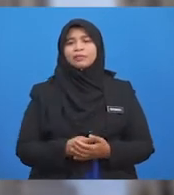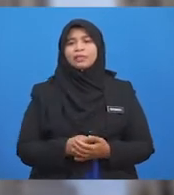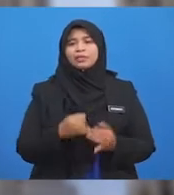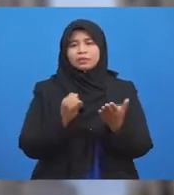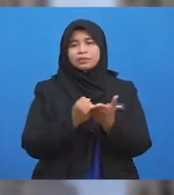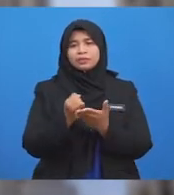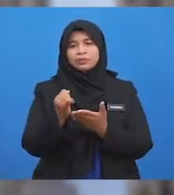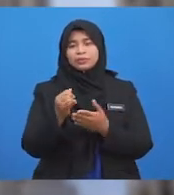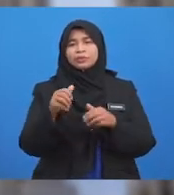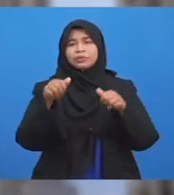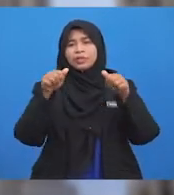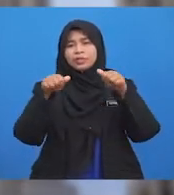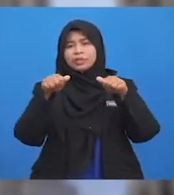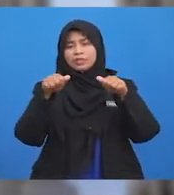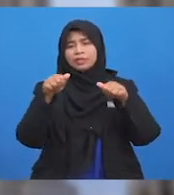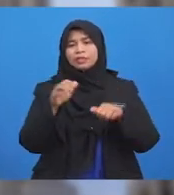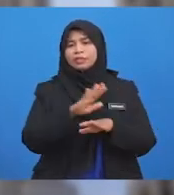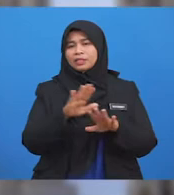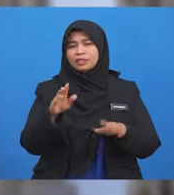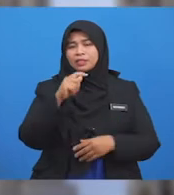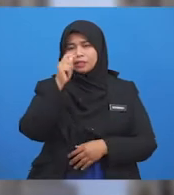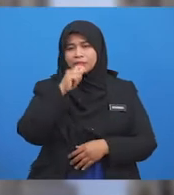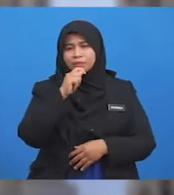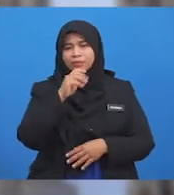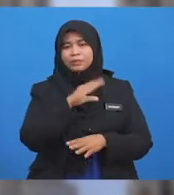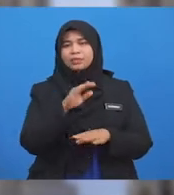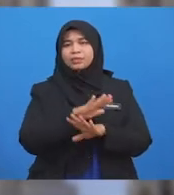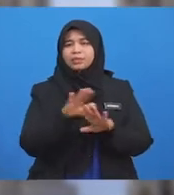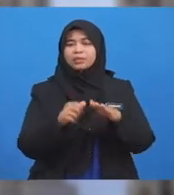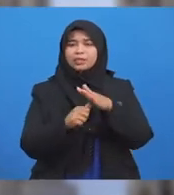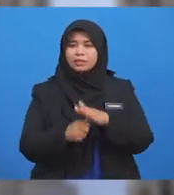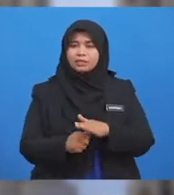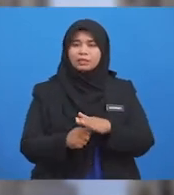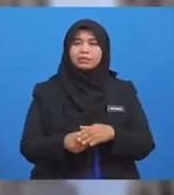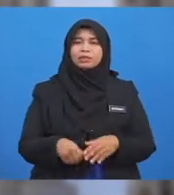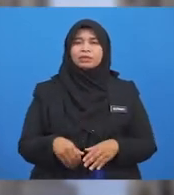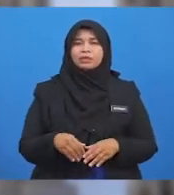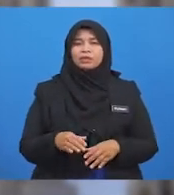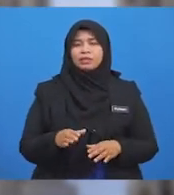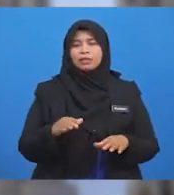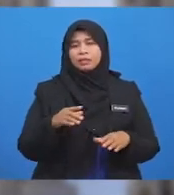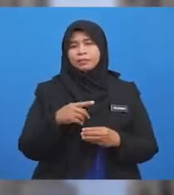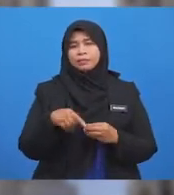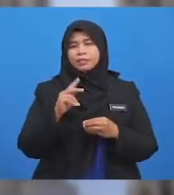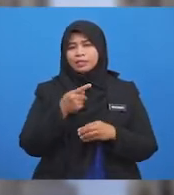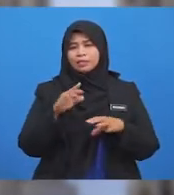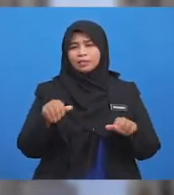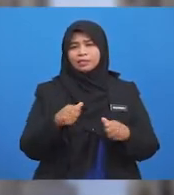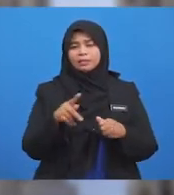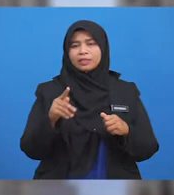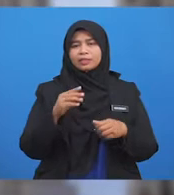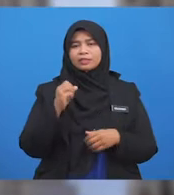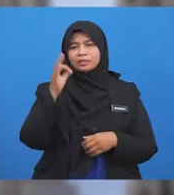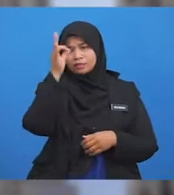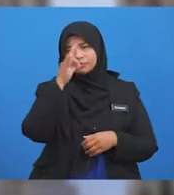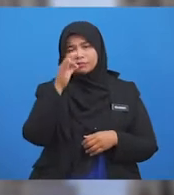Menolong Jujur Tidak Menipu Dan Tidak Menindas Apabila Kita Mengamalkan Akhlak Dan